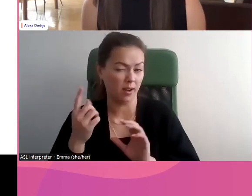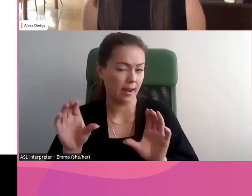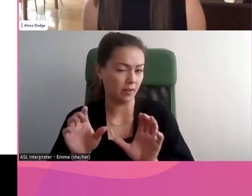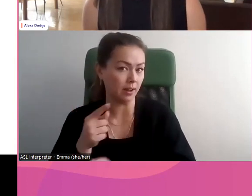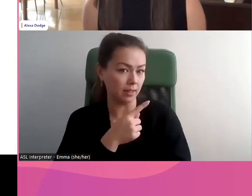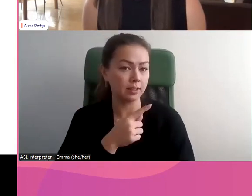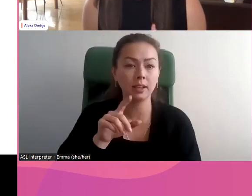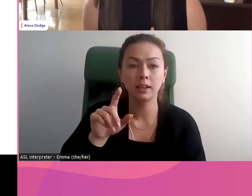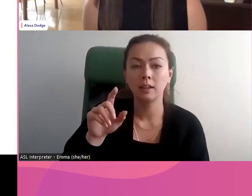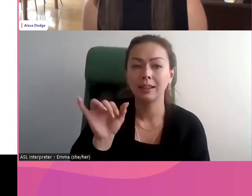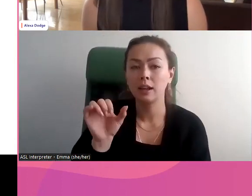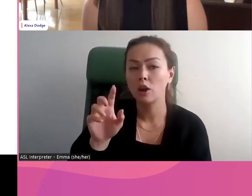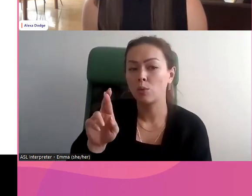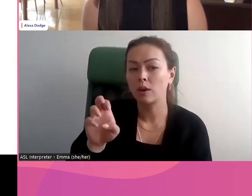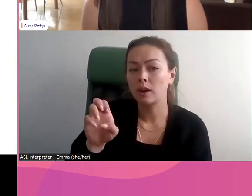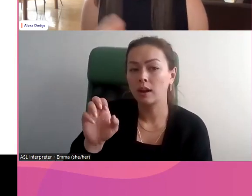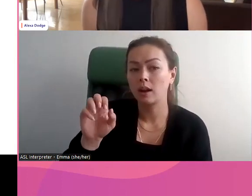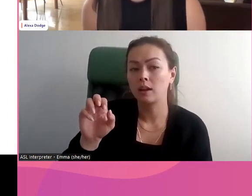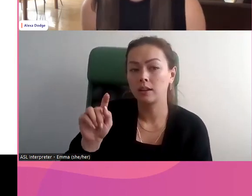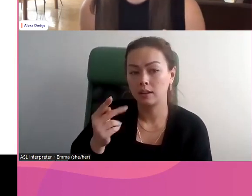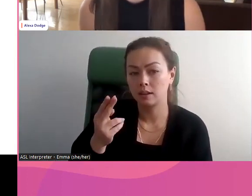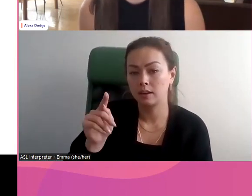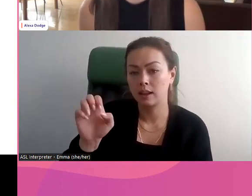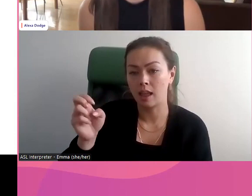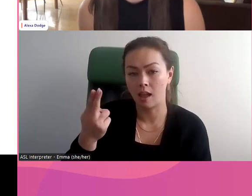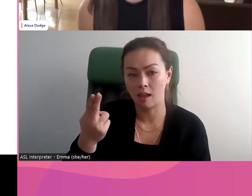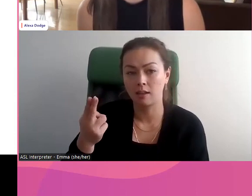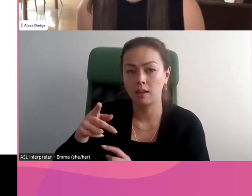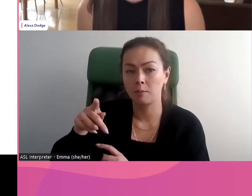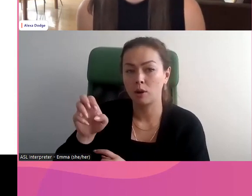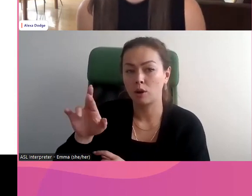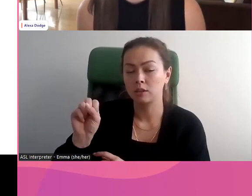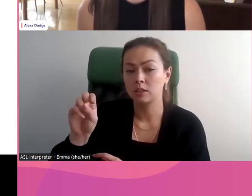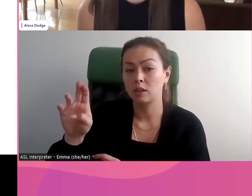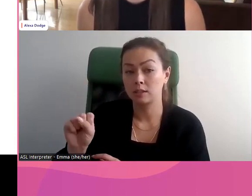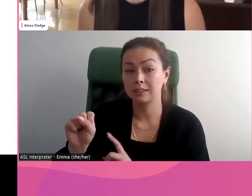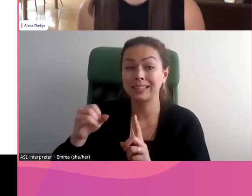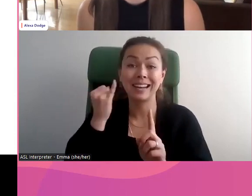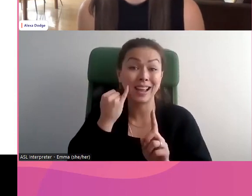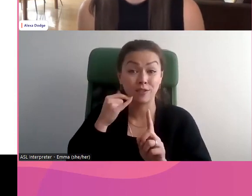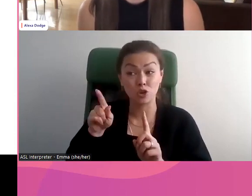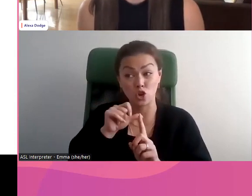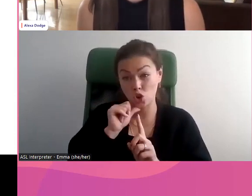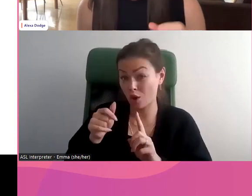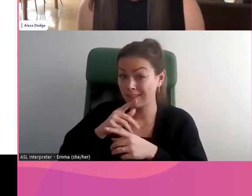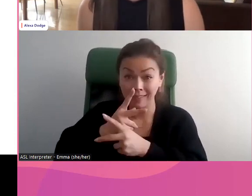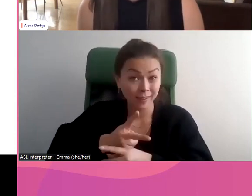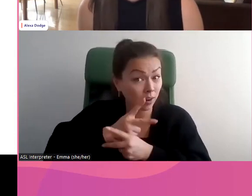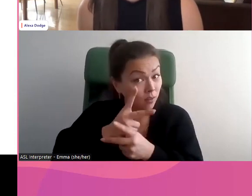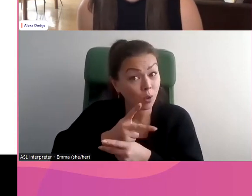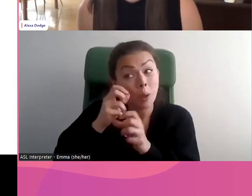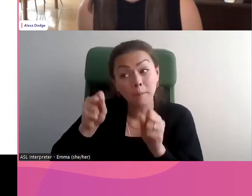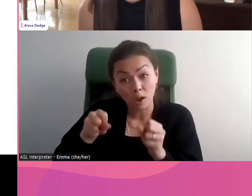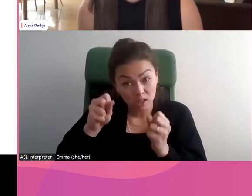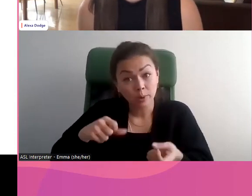comme la fin, Rita Parsons, sont utilisés pour faire peur aux jeunes, pour leur dire comment les choses pourraient mal tourner. Alors, il faut faire